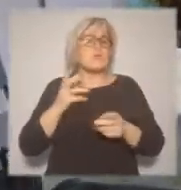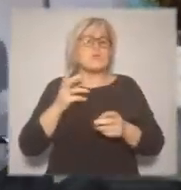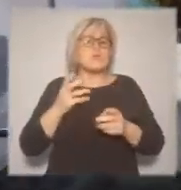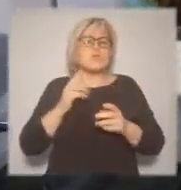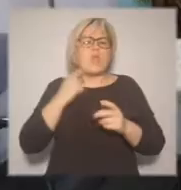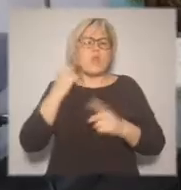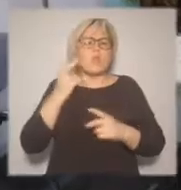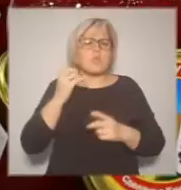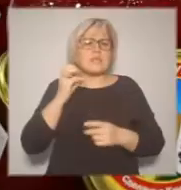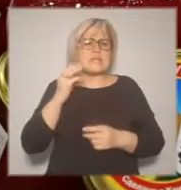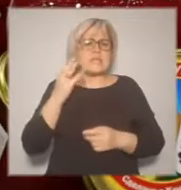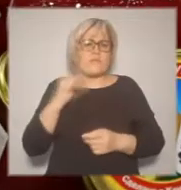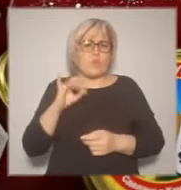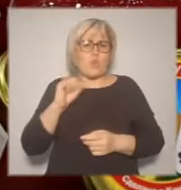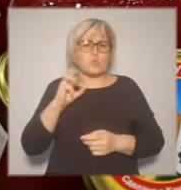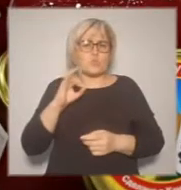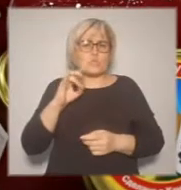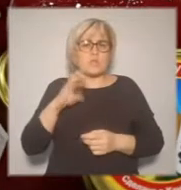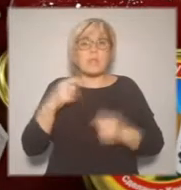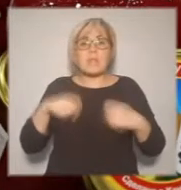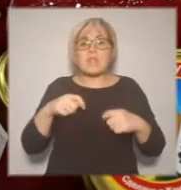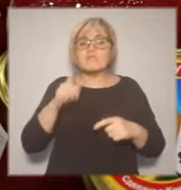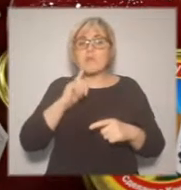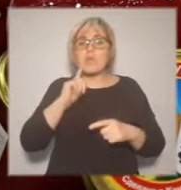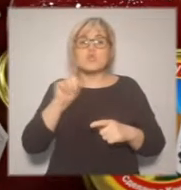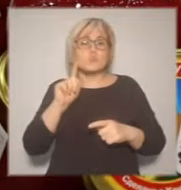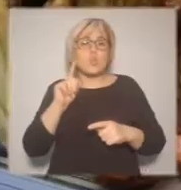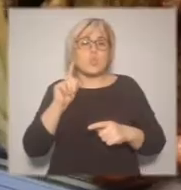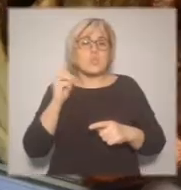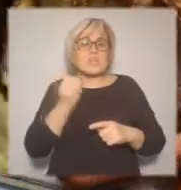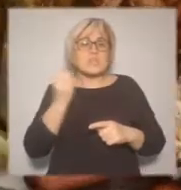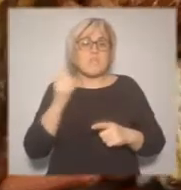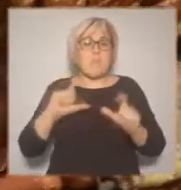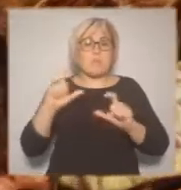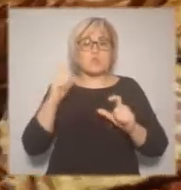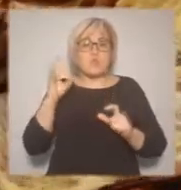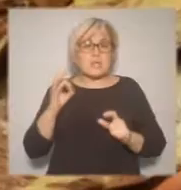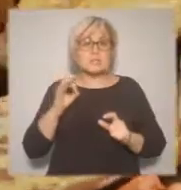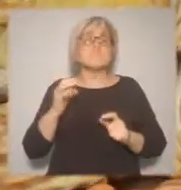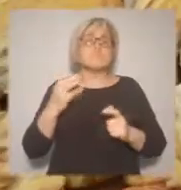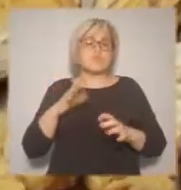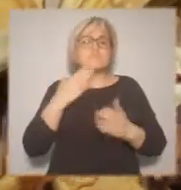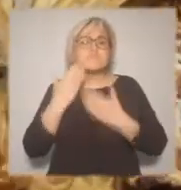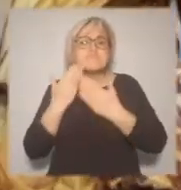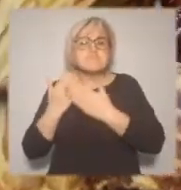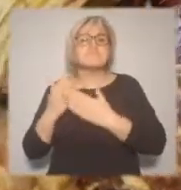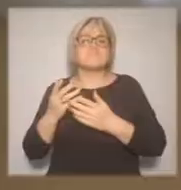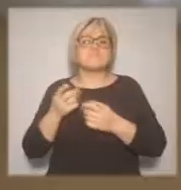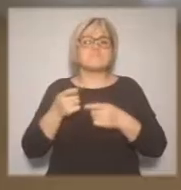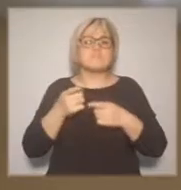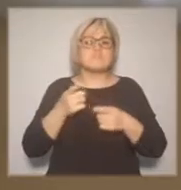ориентированы на спрос потребителя. Еженедельные завозы продукции учитывают интересы своих клиентов. Спрашиваем